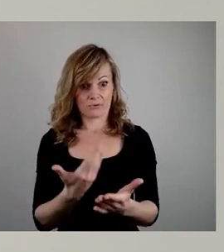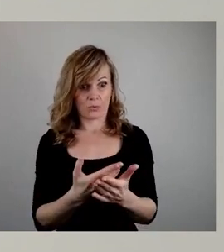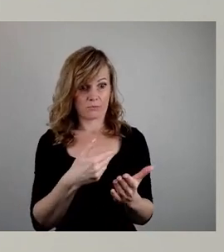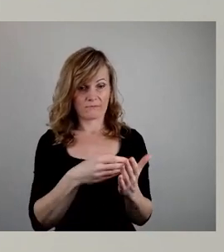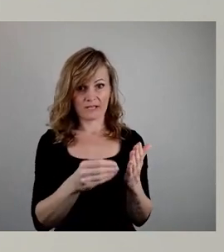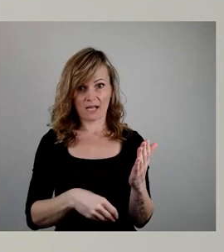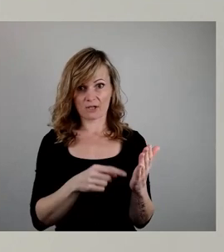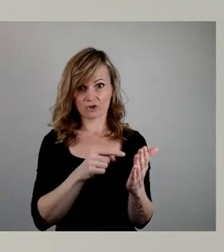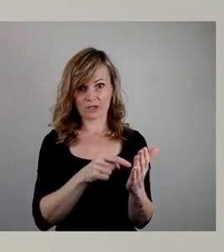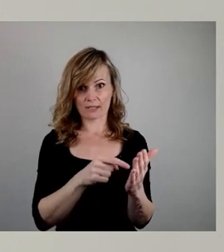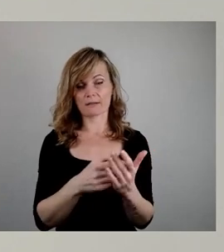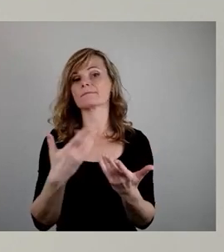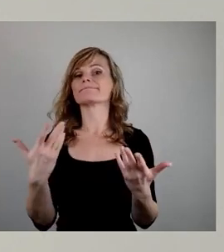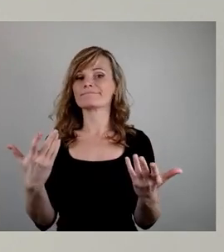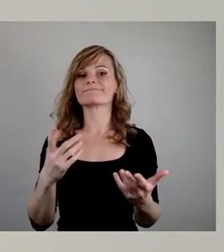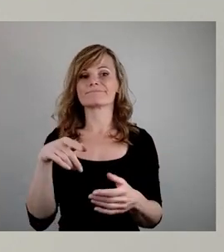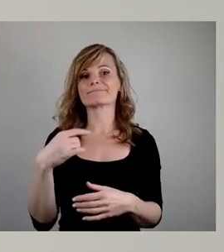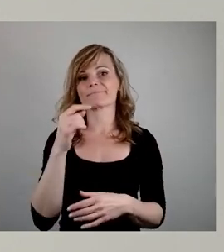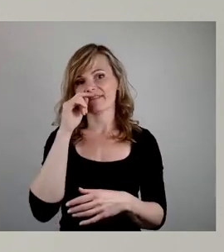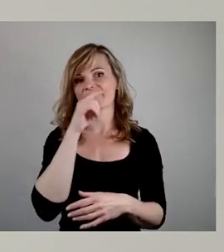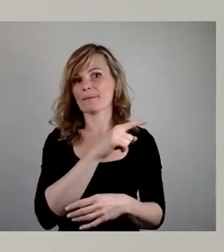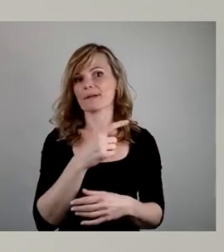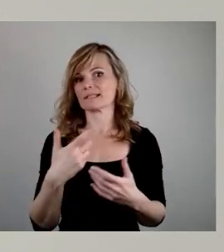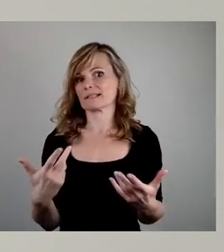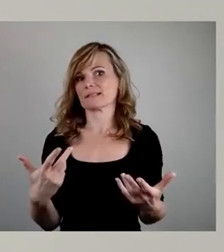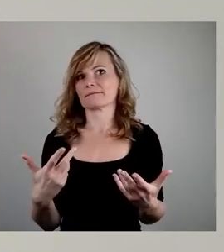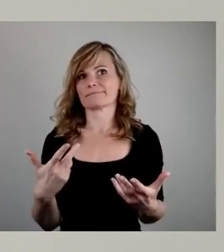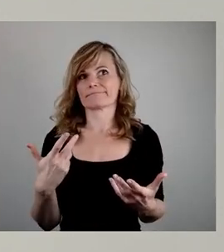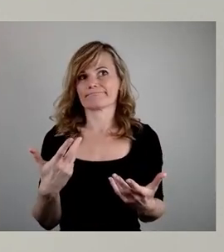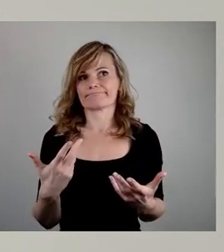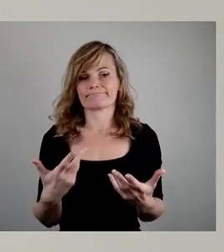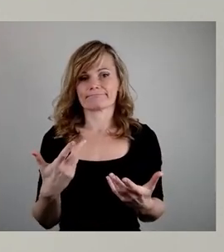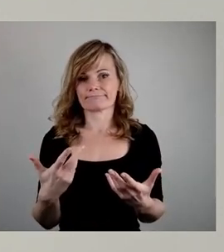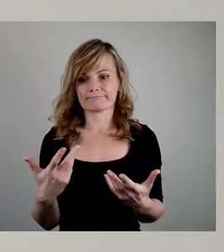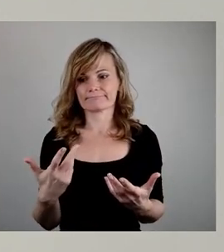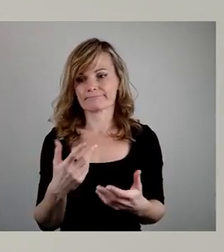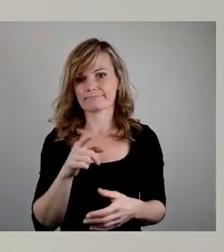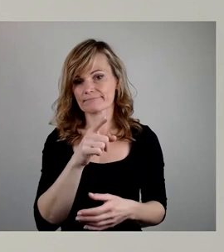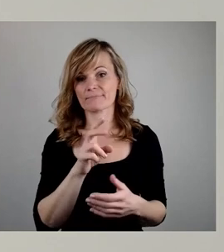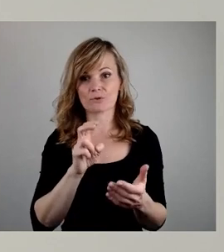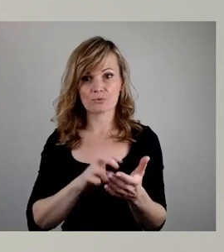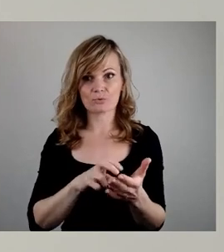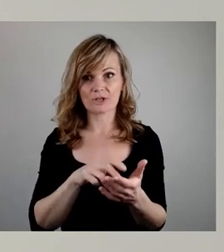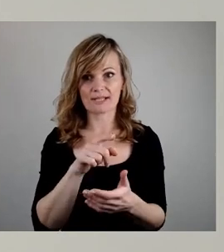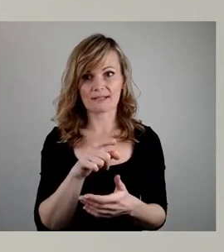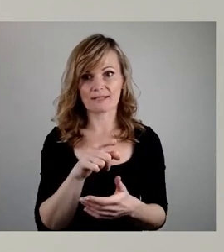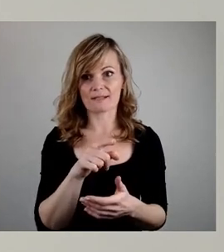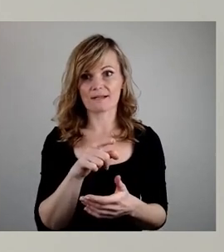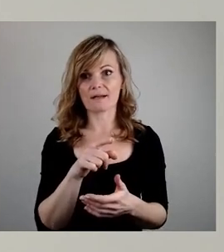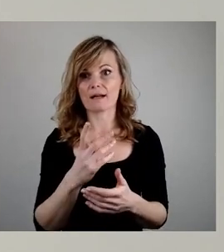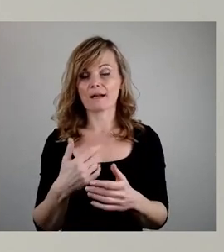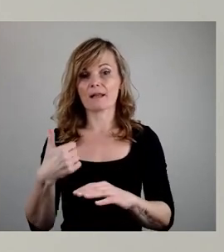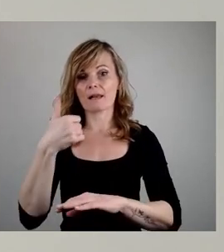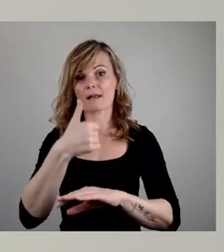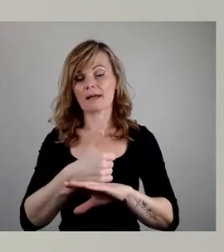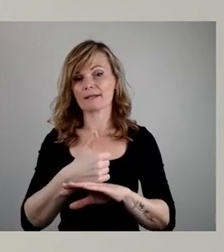Es ist versäumt worden, auch hier seitens der Zuständigen, die Leitungsebene